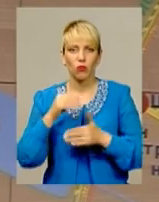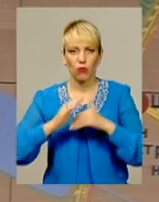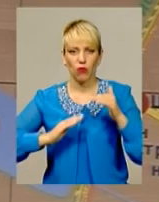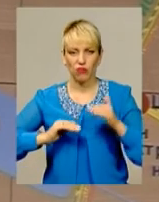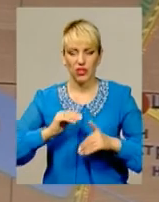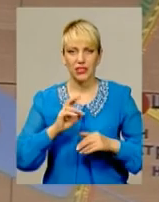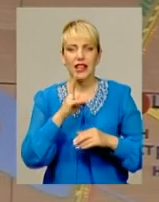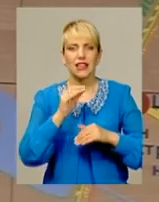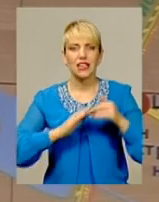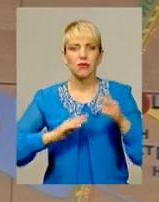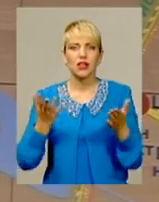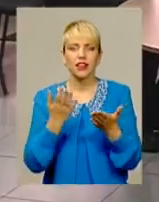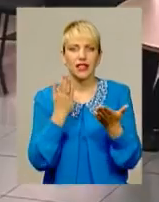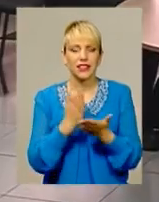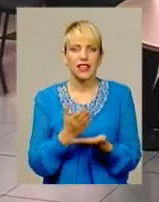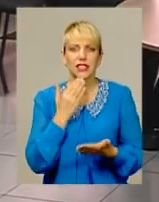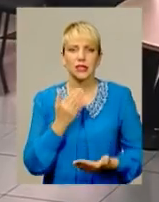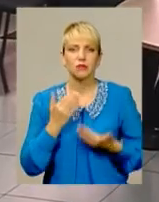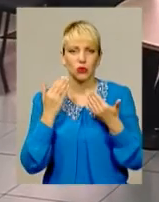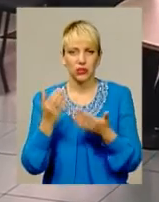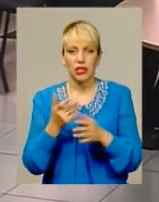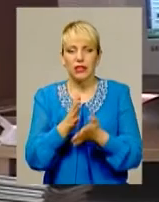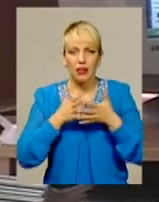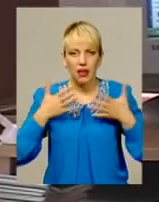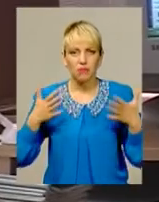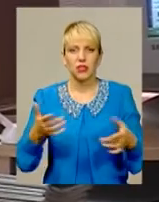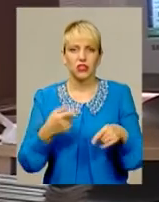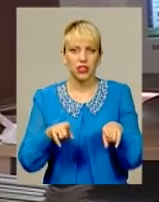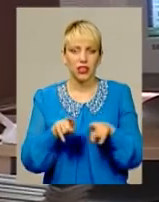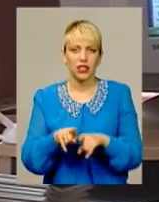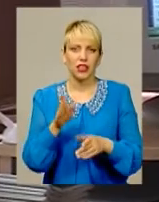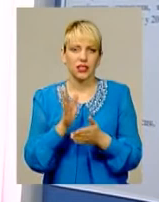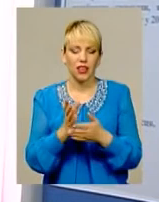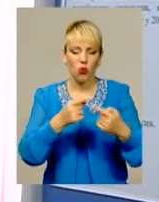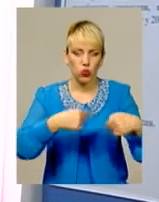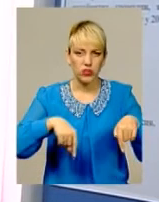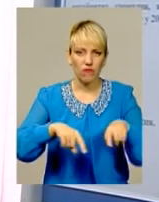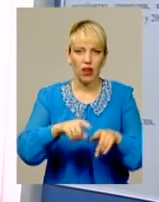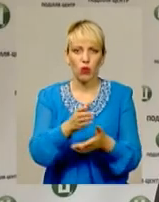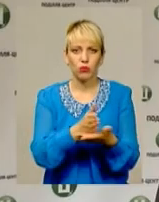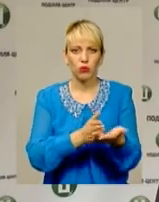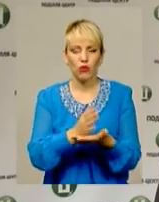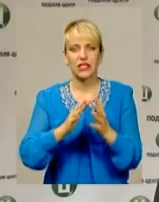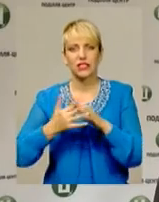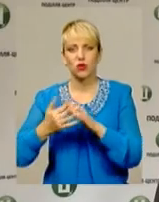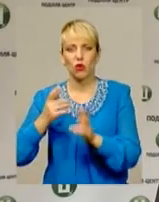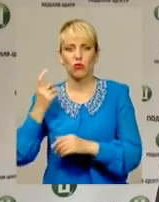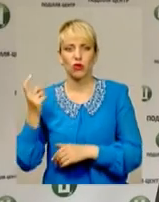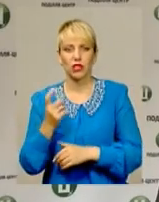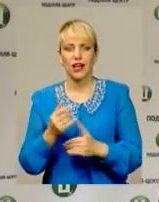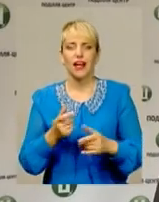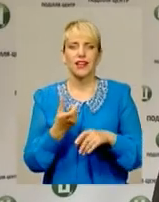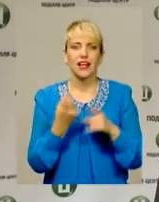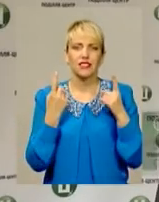які мають попит на ринку праці. Як виявилося, найбільше таких у сфері обслуговування та сільському господарстві. Надзвичайно розвинути